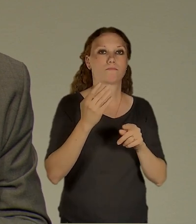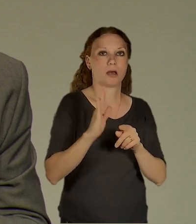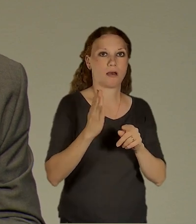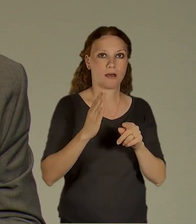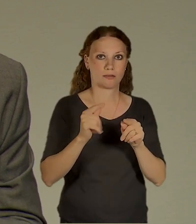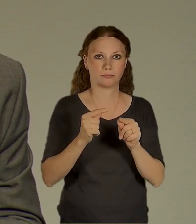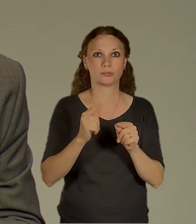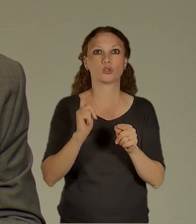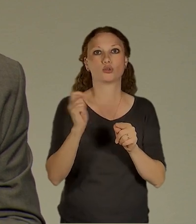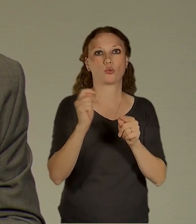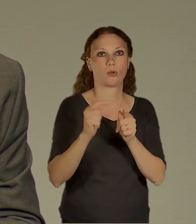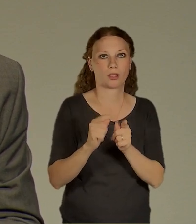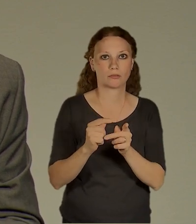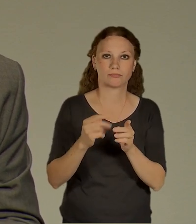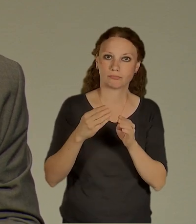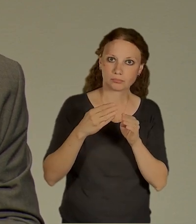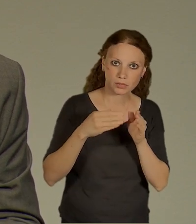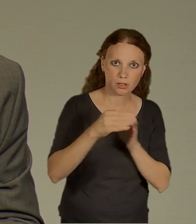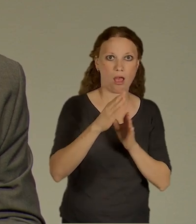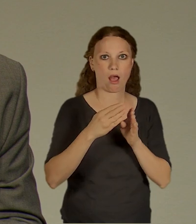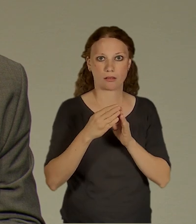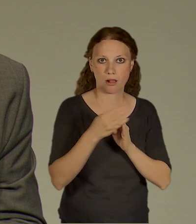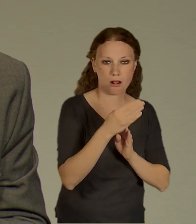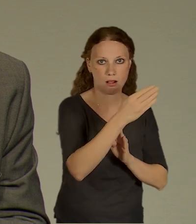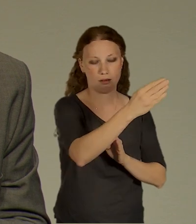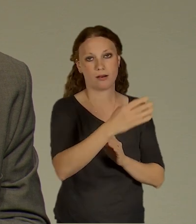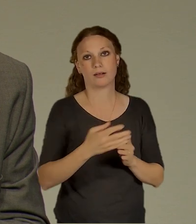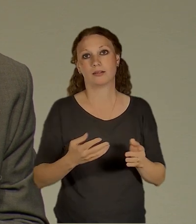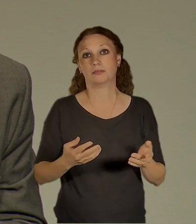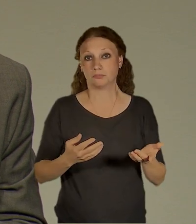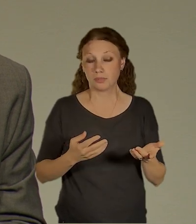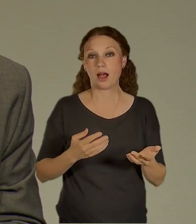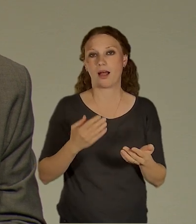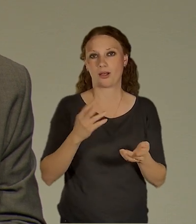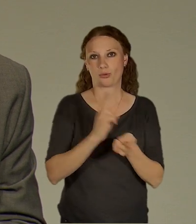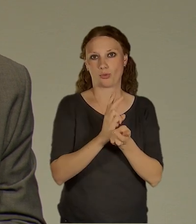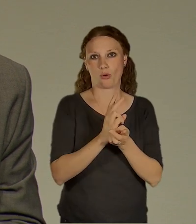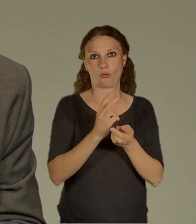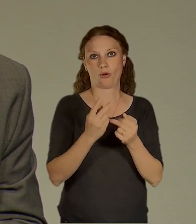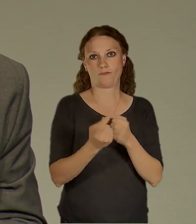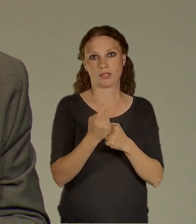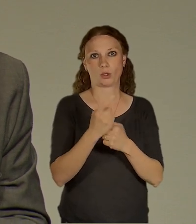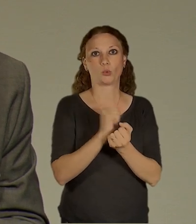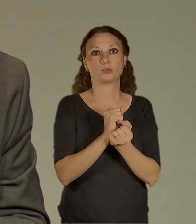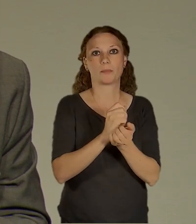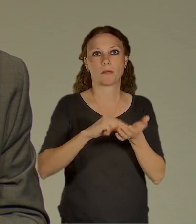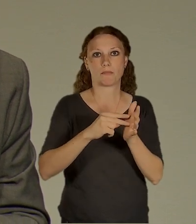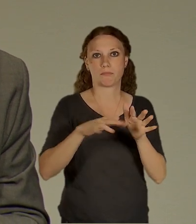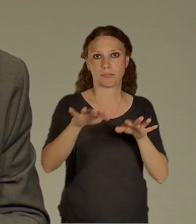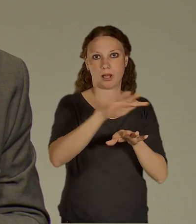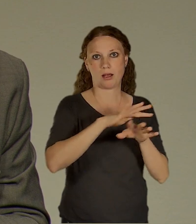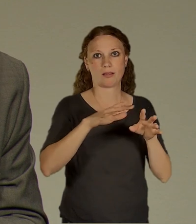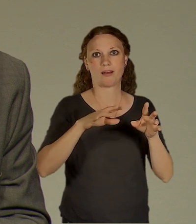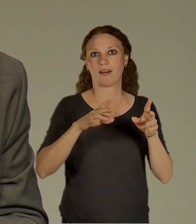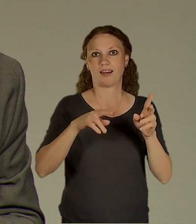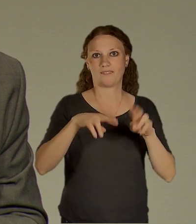To vlastně najdete v nějakých historických dokumentech, ale vlastně tím, jak se malinko změnil koncept územního plánu, trošku více koncentrujem